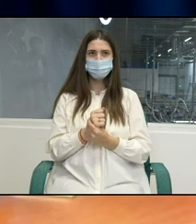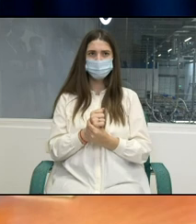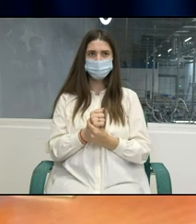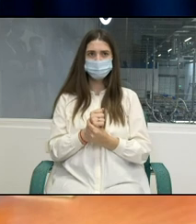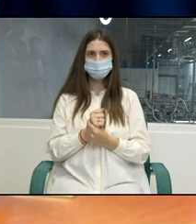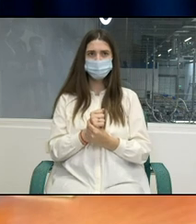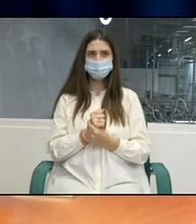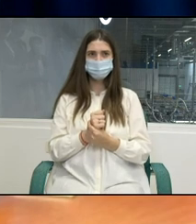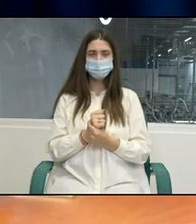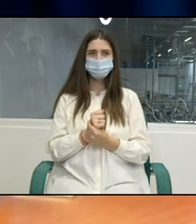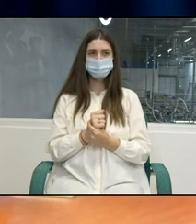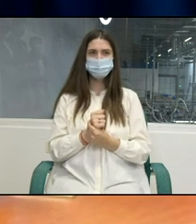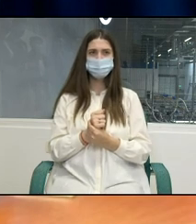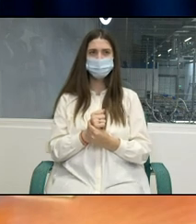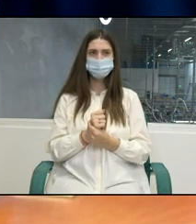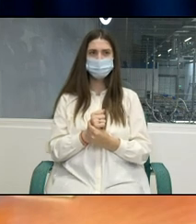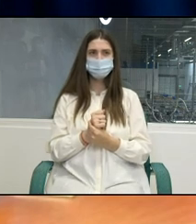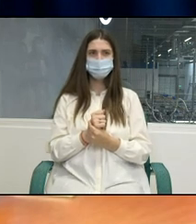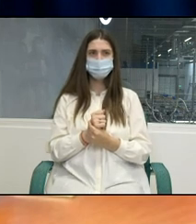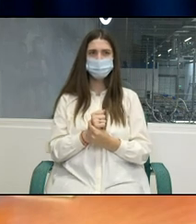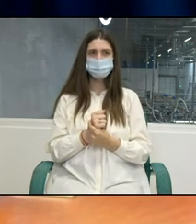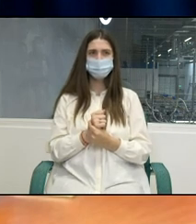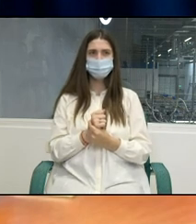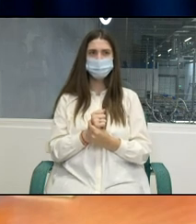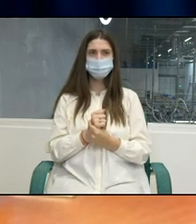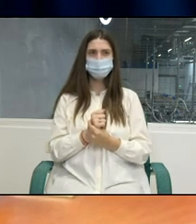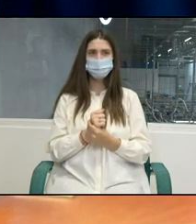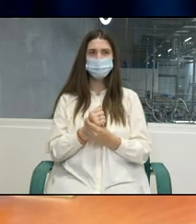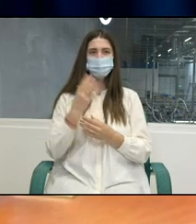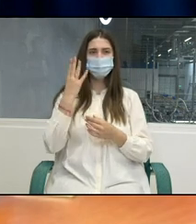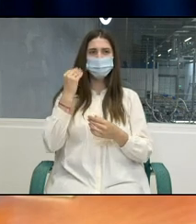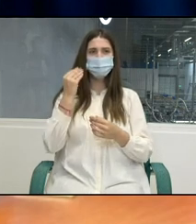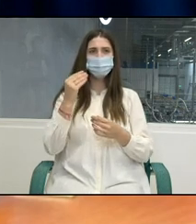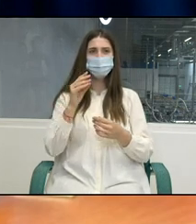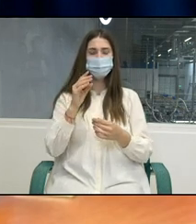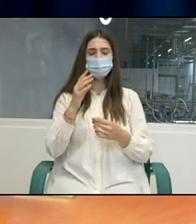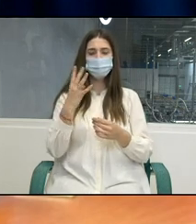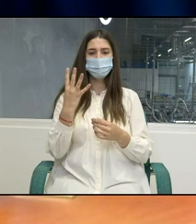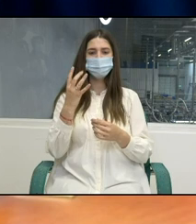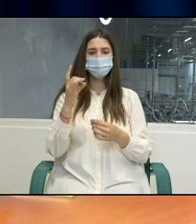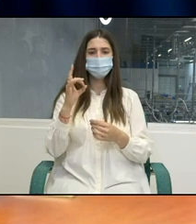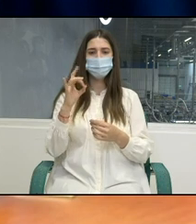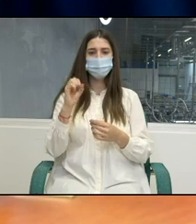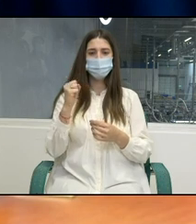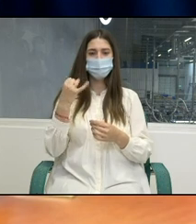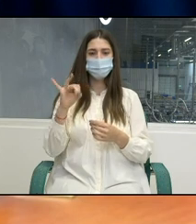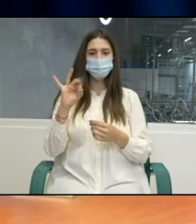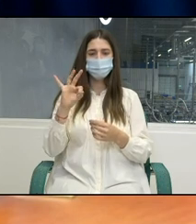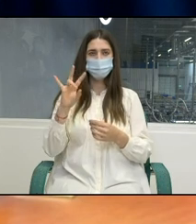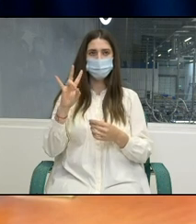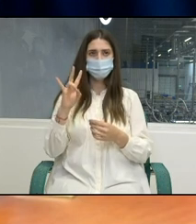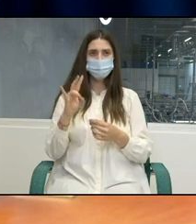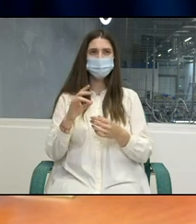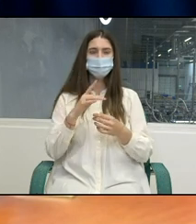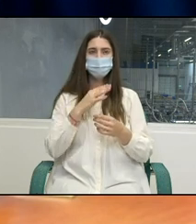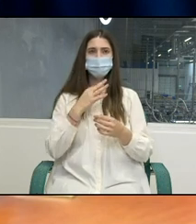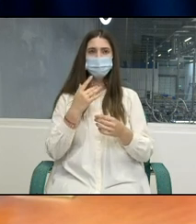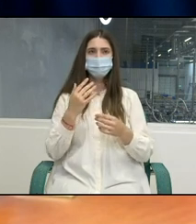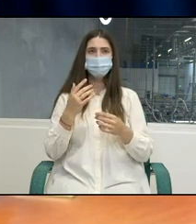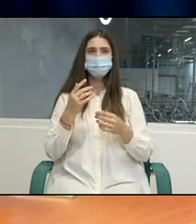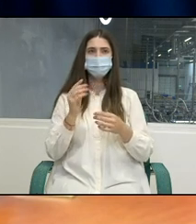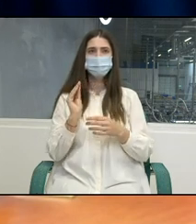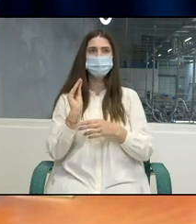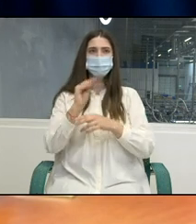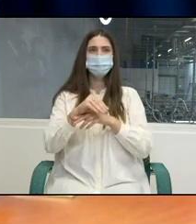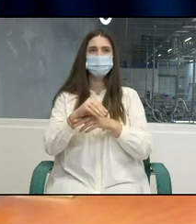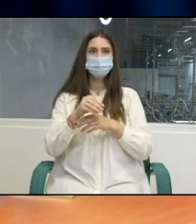parteneriate de ocupare în patru raioane adeționale de Republica Moldova. Republica OIM deja a asigurat 600.000 de dolari din